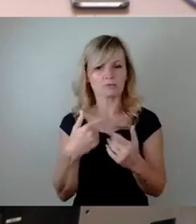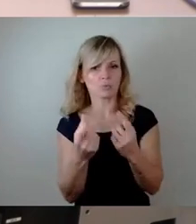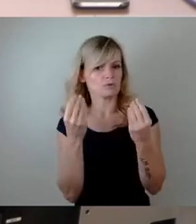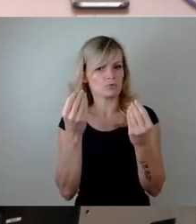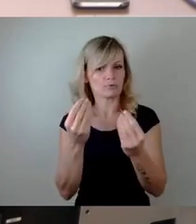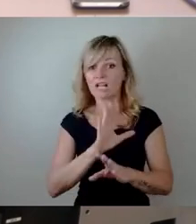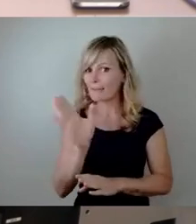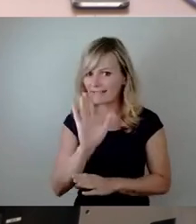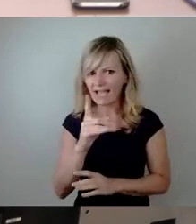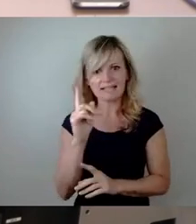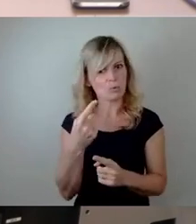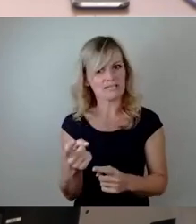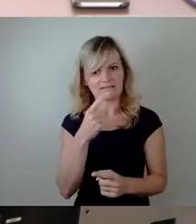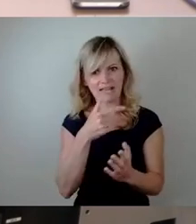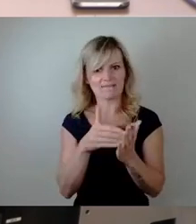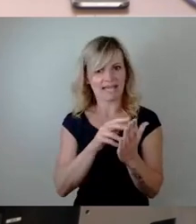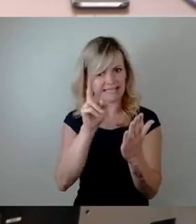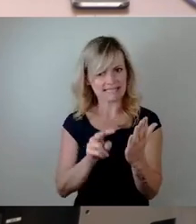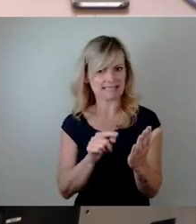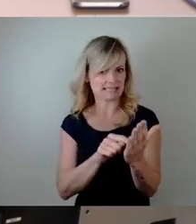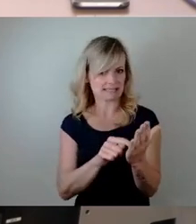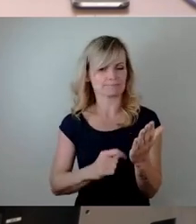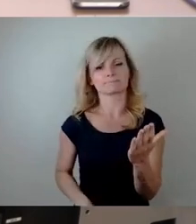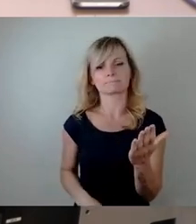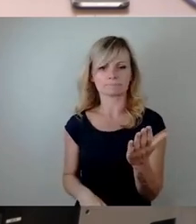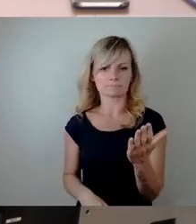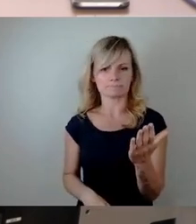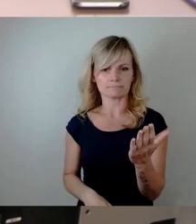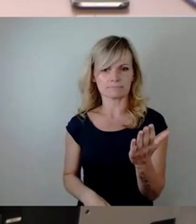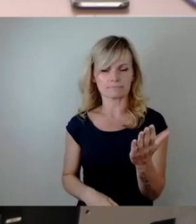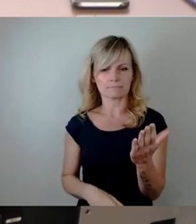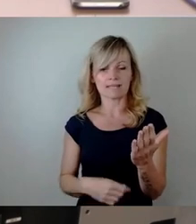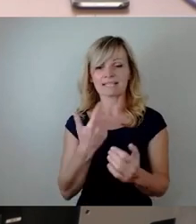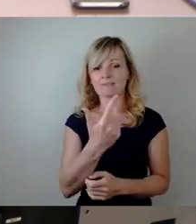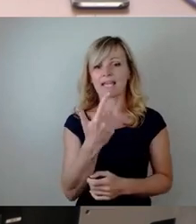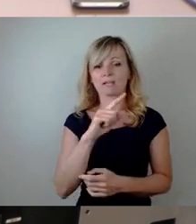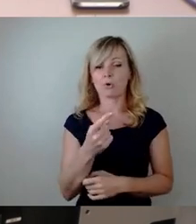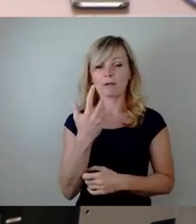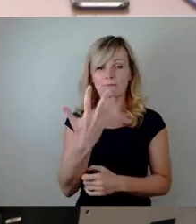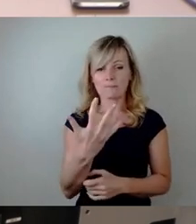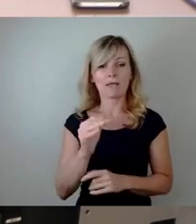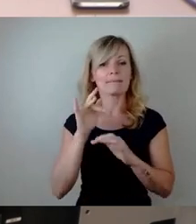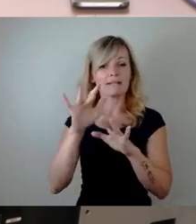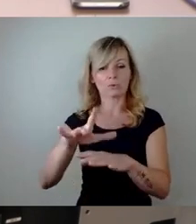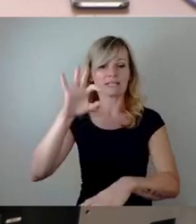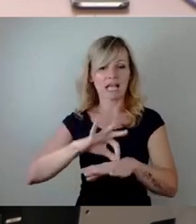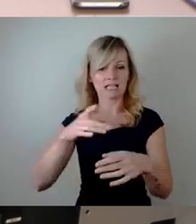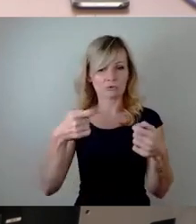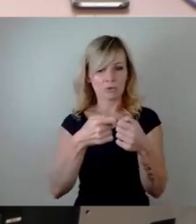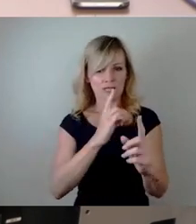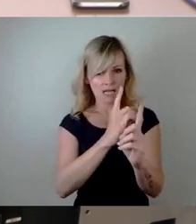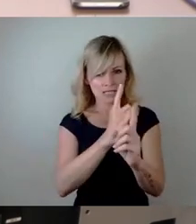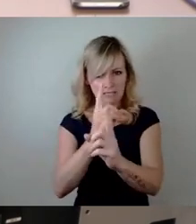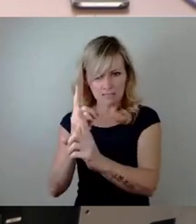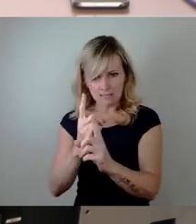gefehlt, wenn man weiterliest. Aus diesen 2,5 Millionen Arztkontakten resultierten nämlich